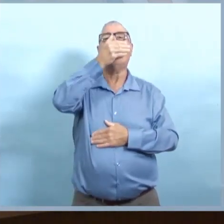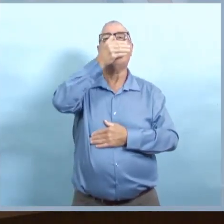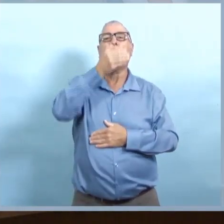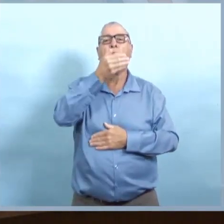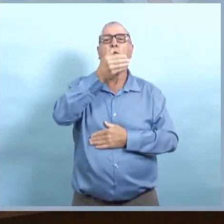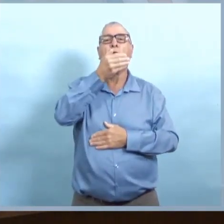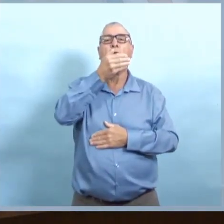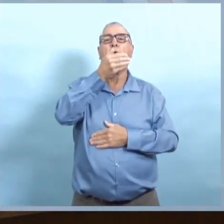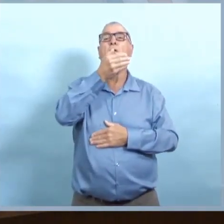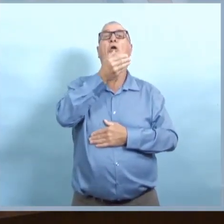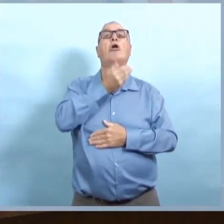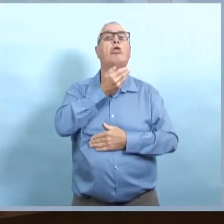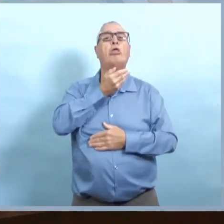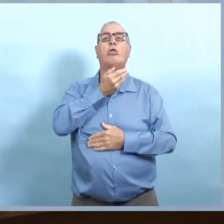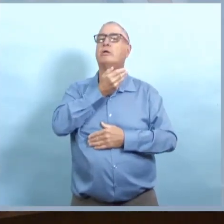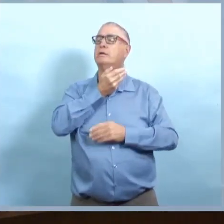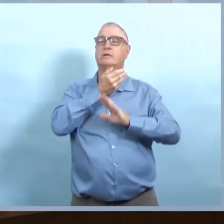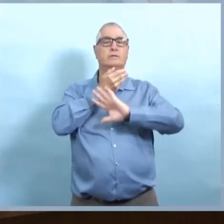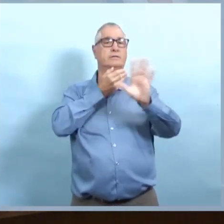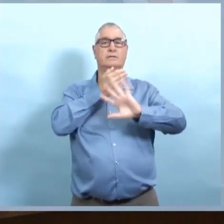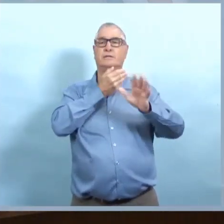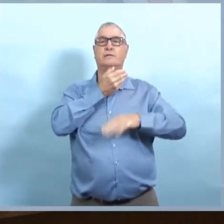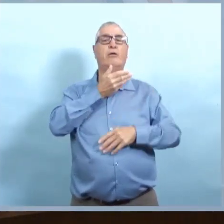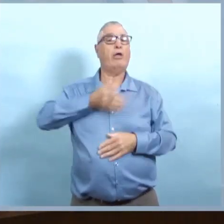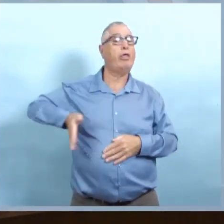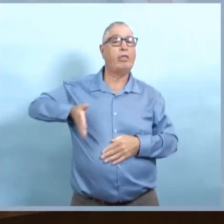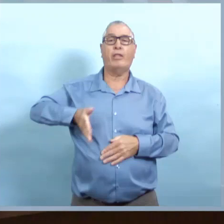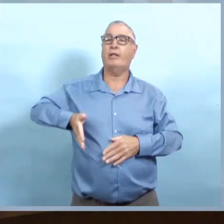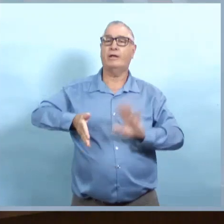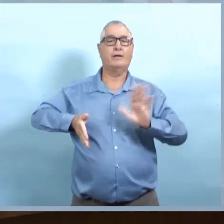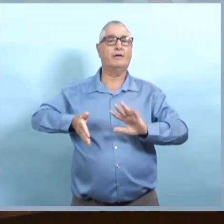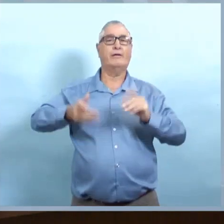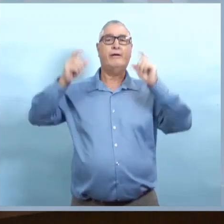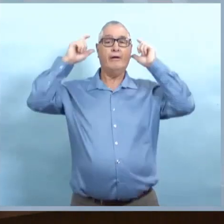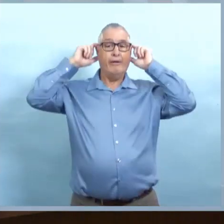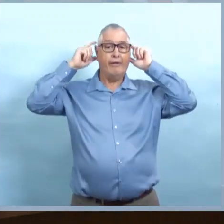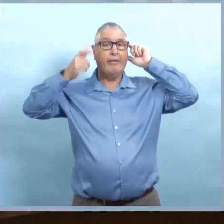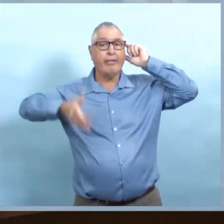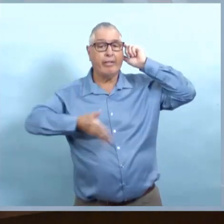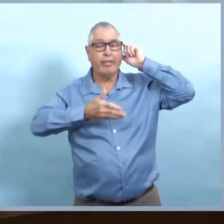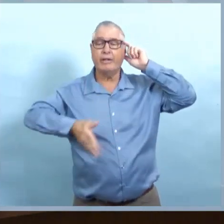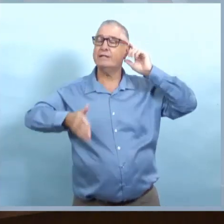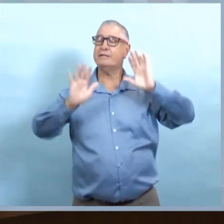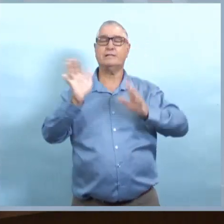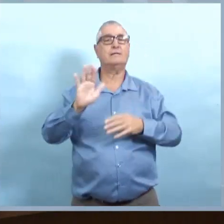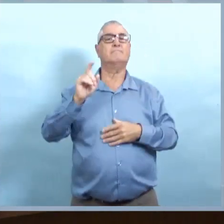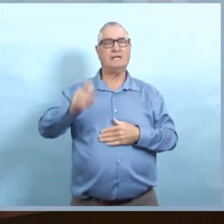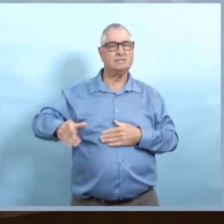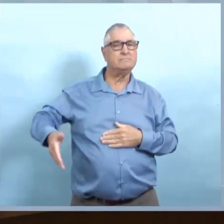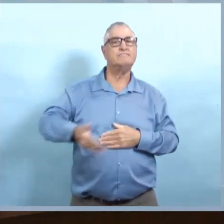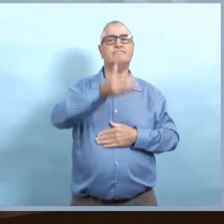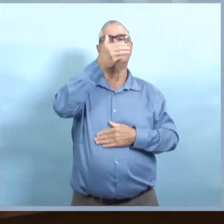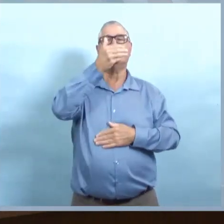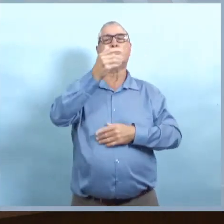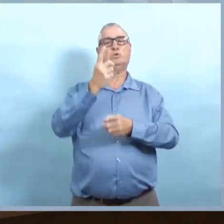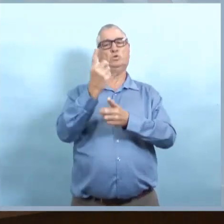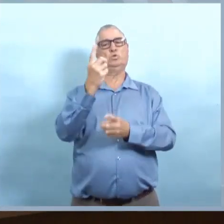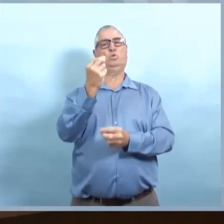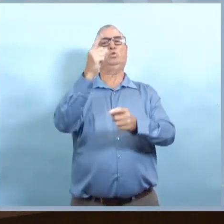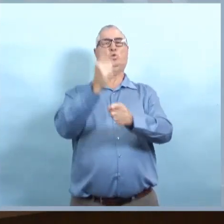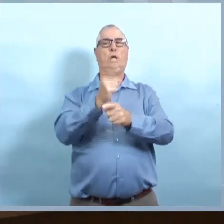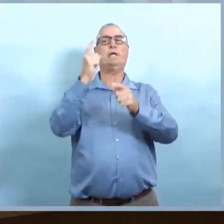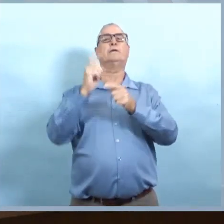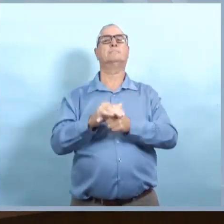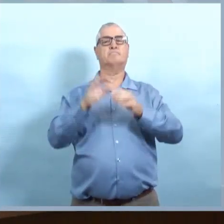adéquatement, de faire en sorte qu'il couvre le nez, la bouche et le menton sans qu'il y ait de vide.